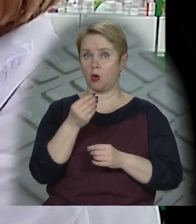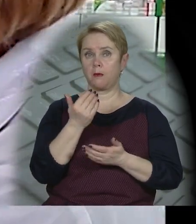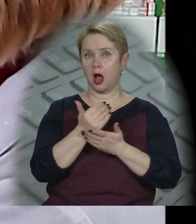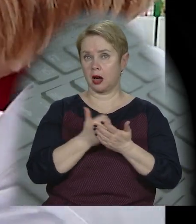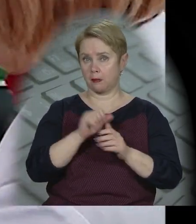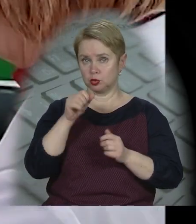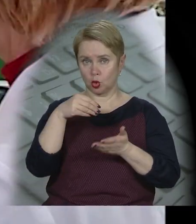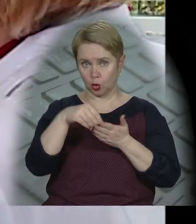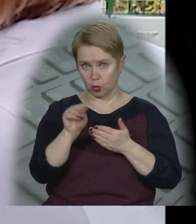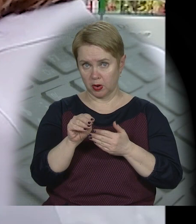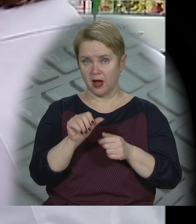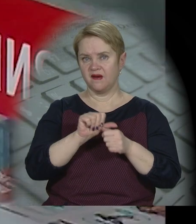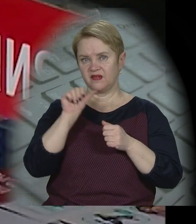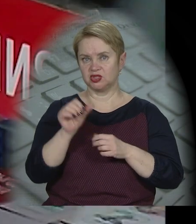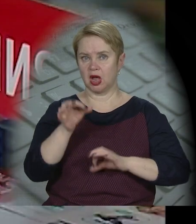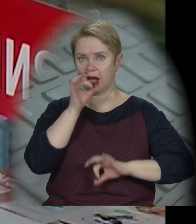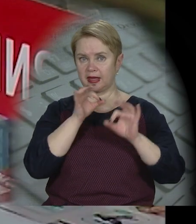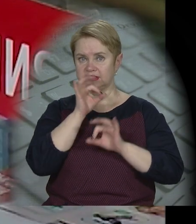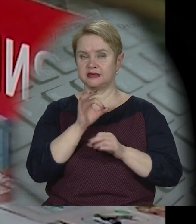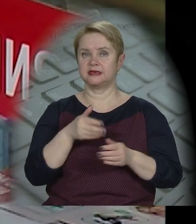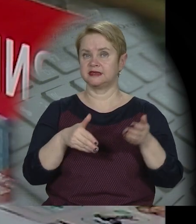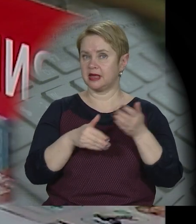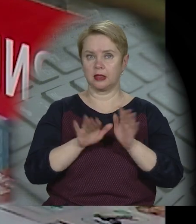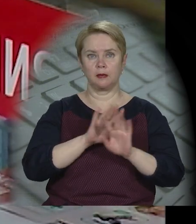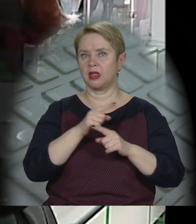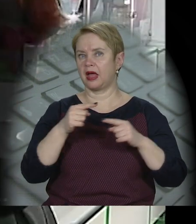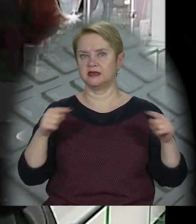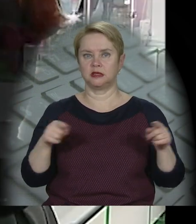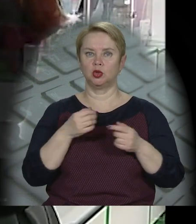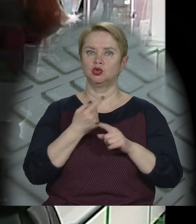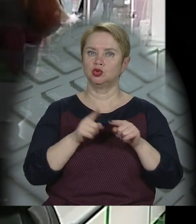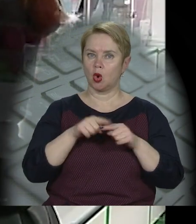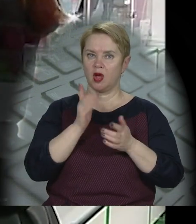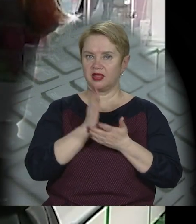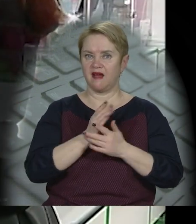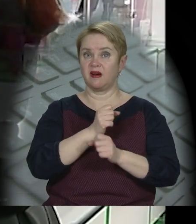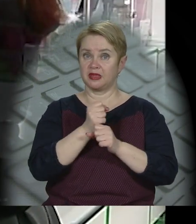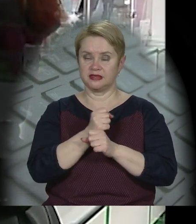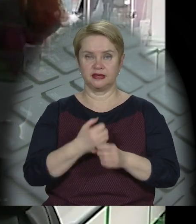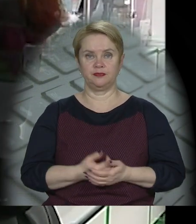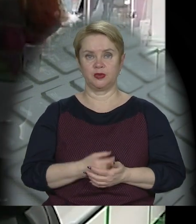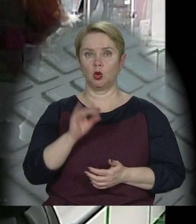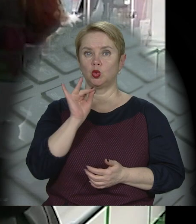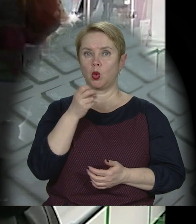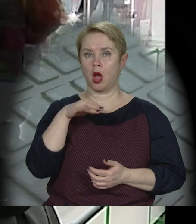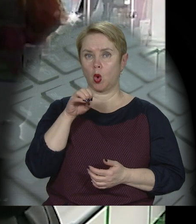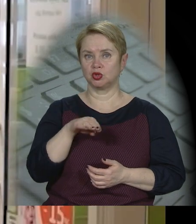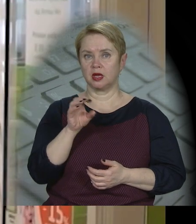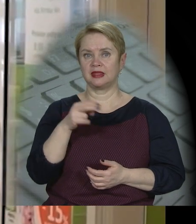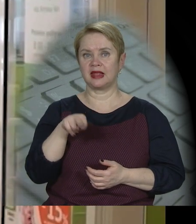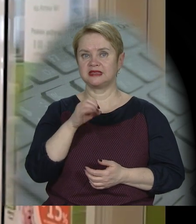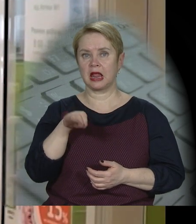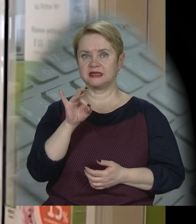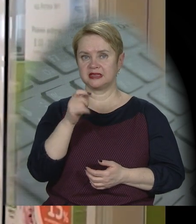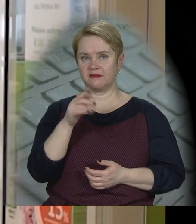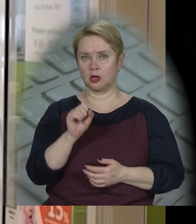кошти програми можна буде купити виключно лікарські засоби, а не будь-які інші товари, що є в аптеці. Юлія Кочет, Денис